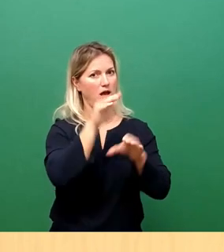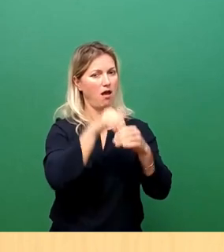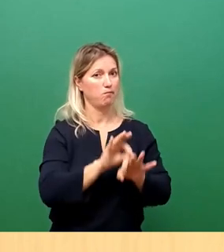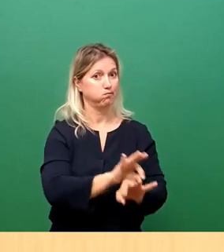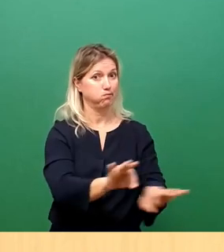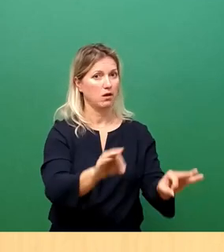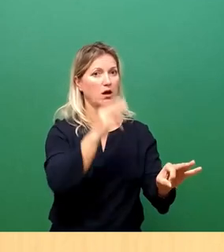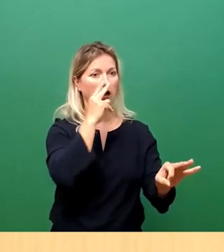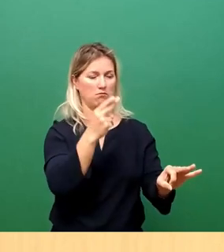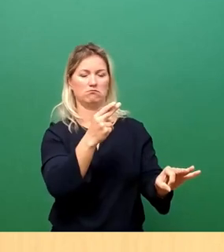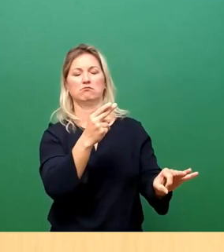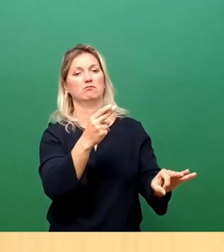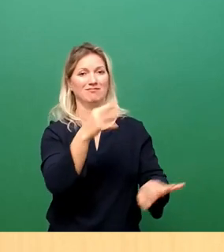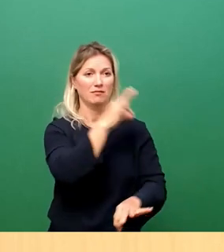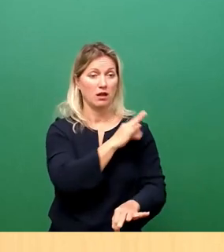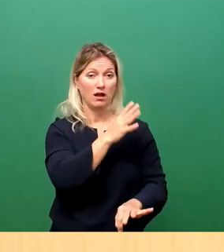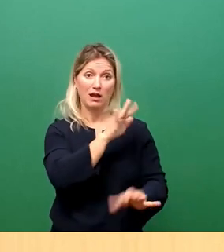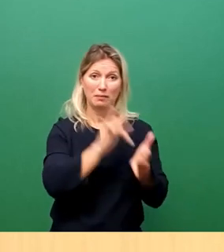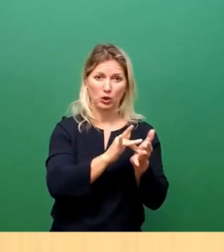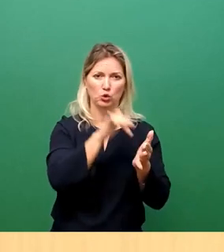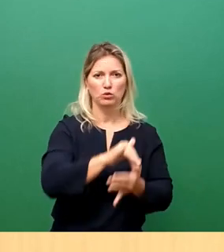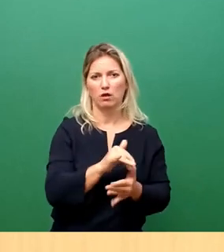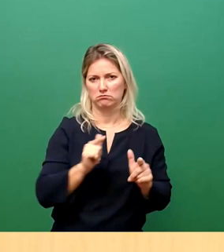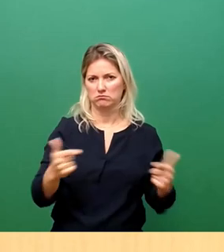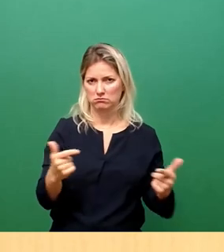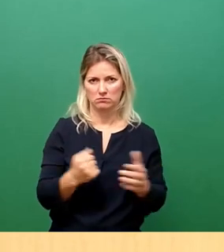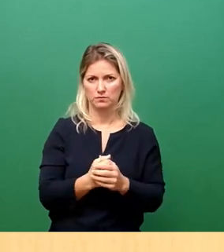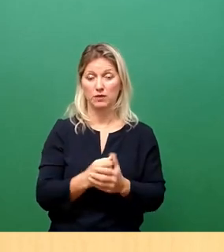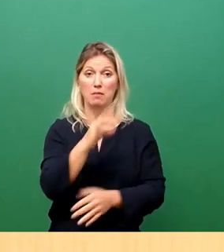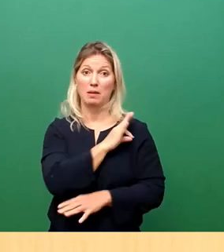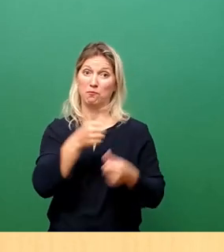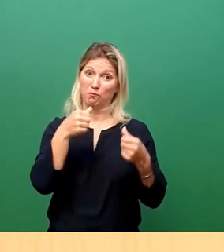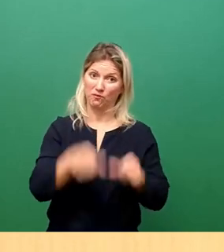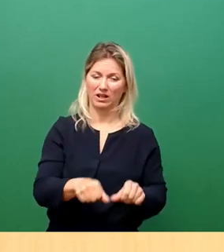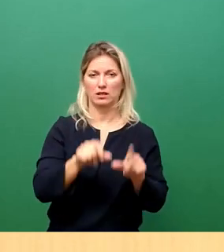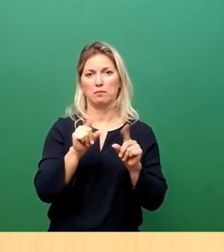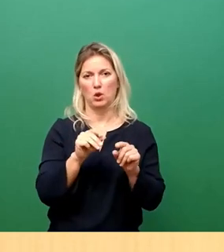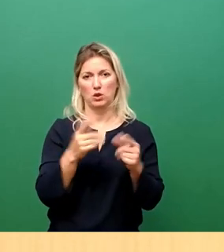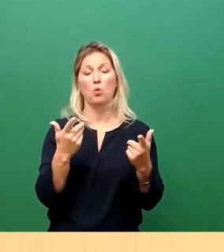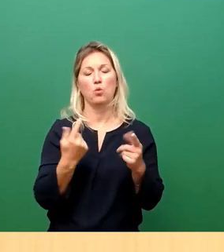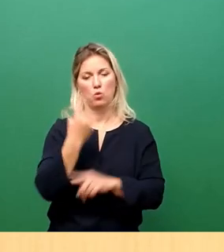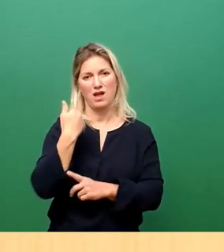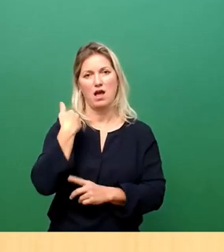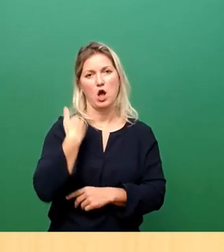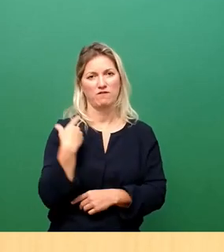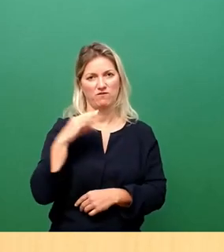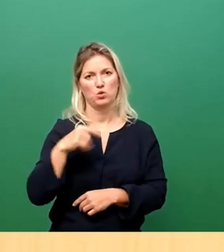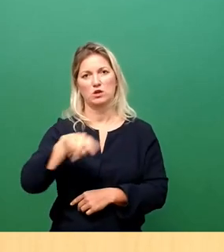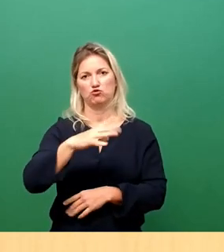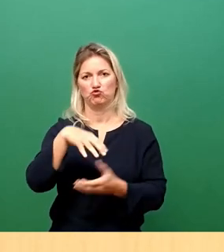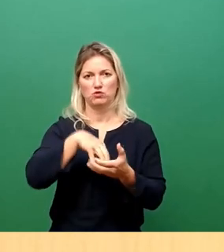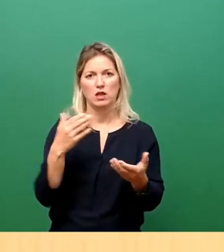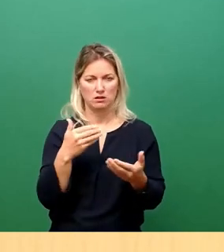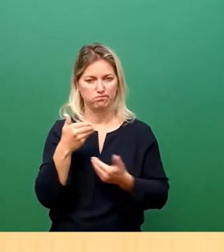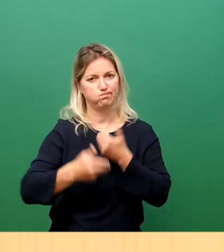rechtfertigen ist. Die Impfpflicht setzt ein sehr weitgehendes Prozedere mit hohem Aufwand für die Stadt in Gang. Wenn man sich die